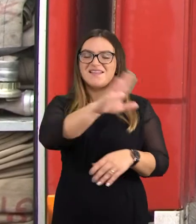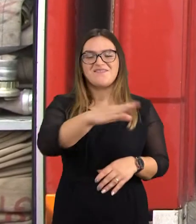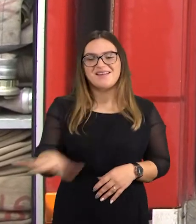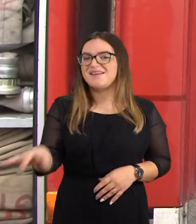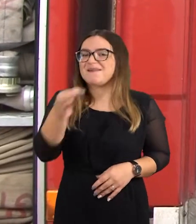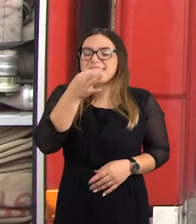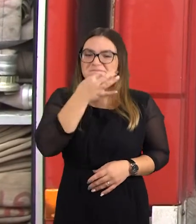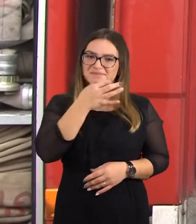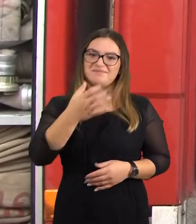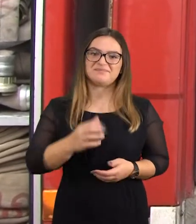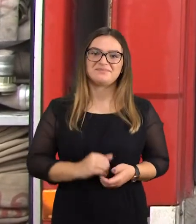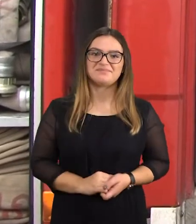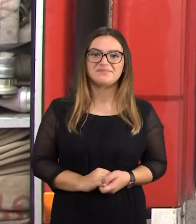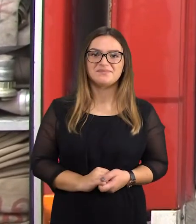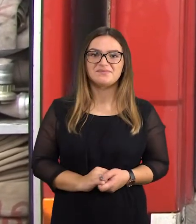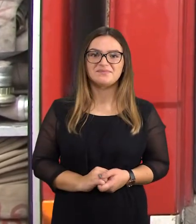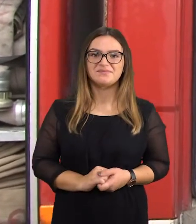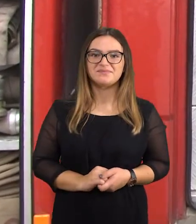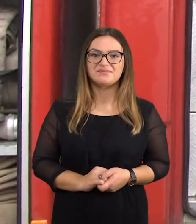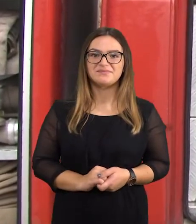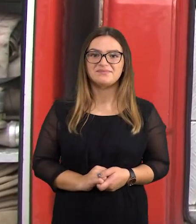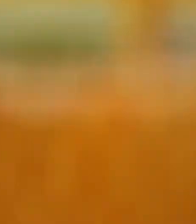galingos mašinos padarė didžiulį įspūdį.